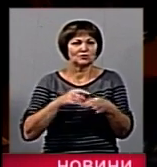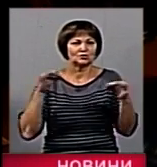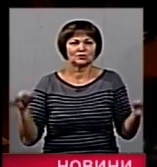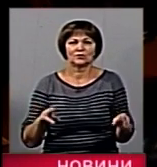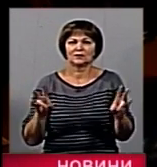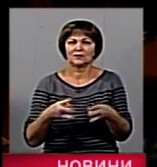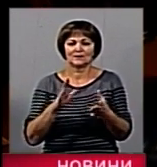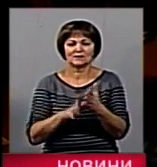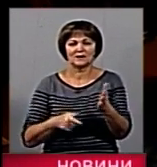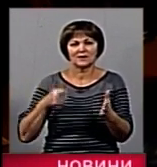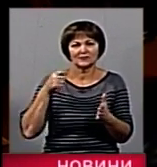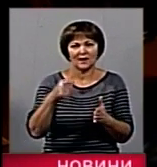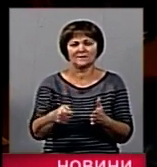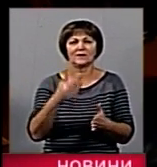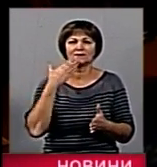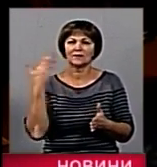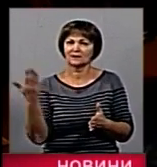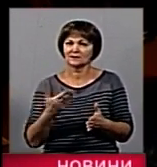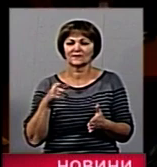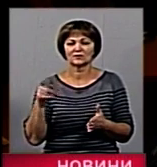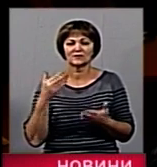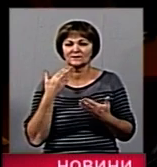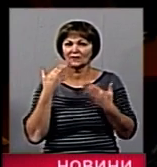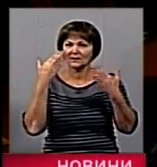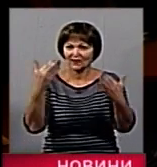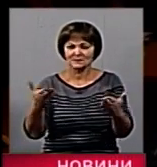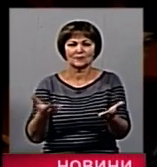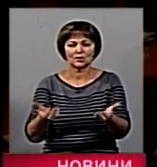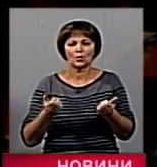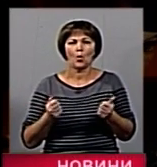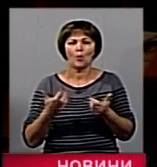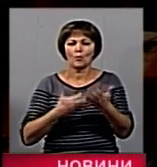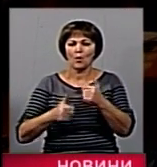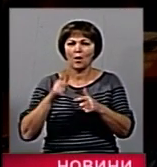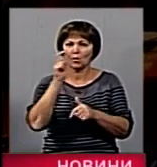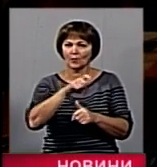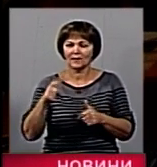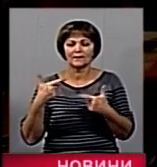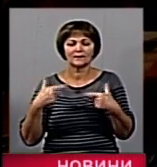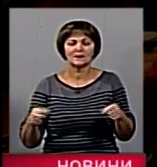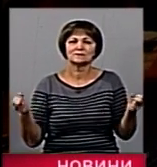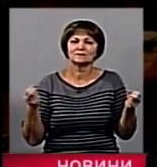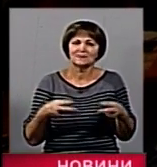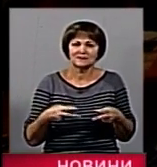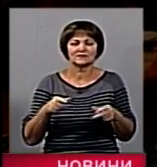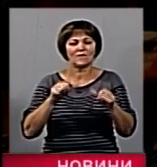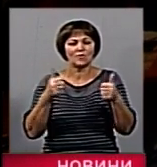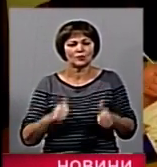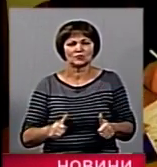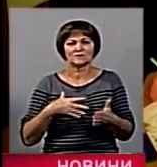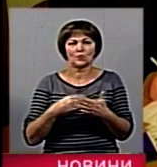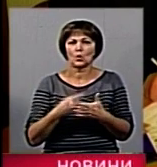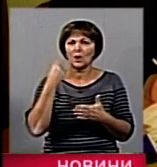заява та декларація, ці громадяни звертаються в сектор прийому громадян, де безпосередньо спеціалісти формують особову